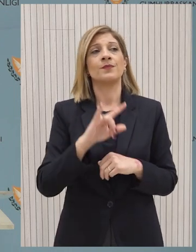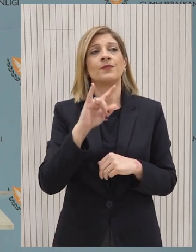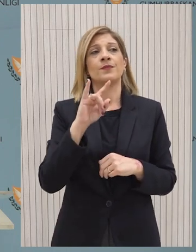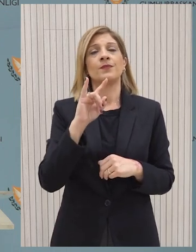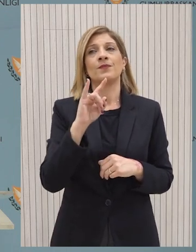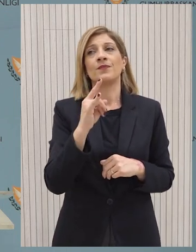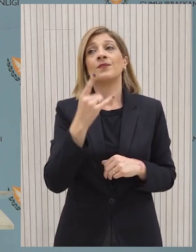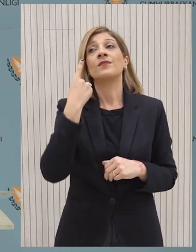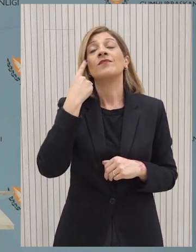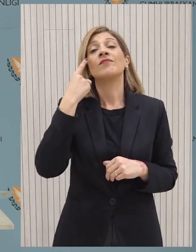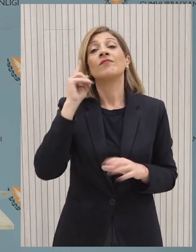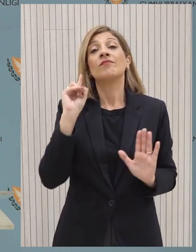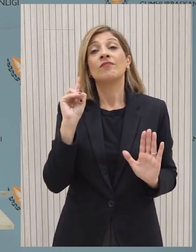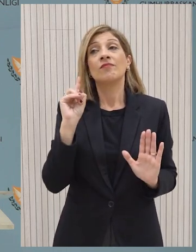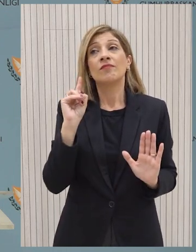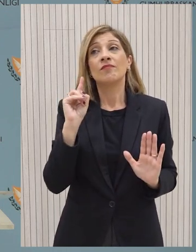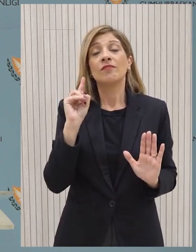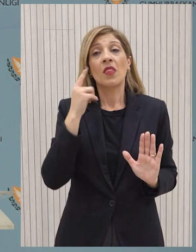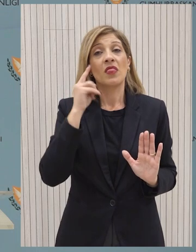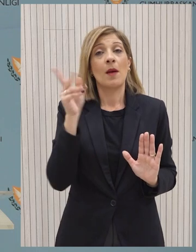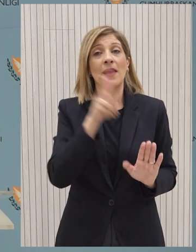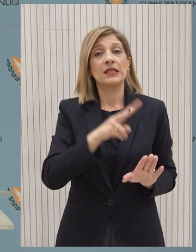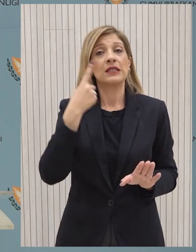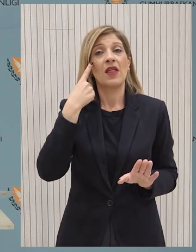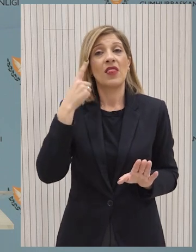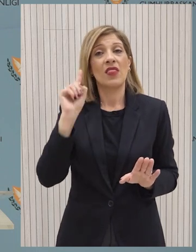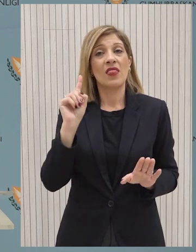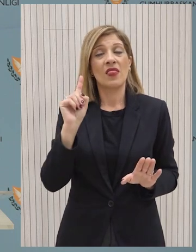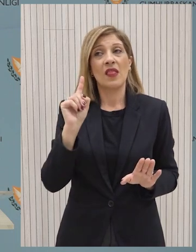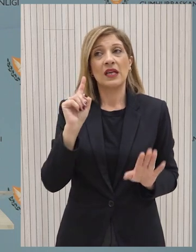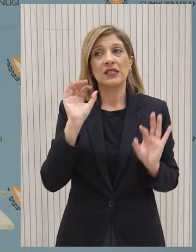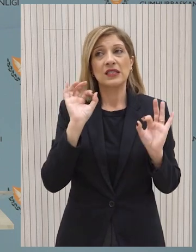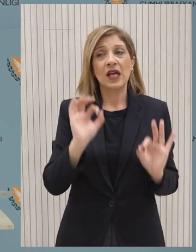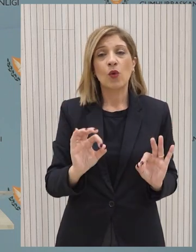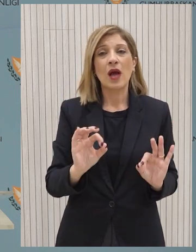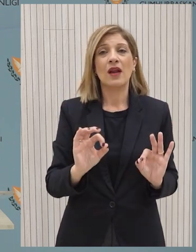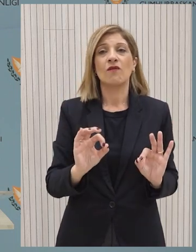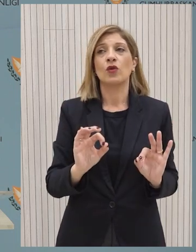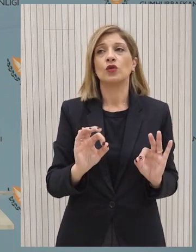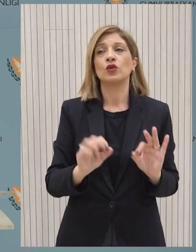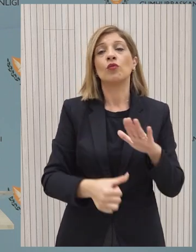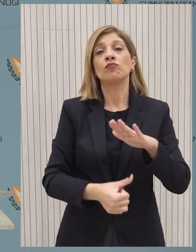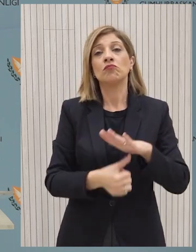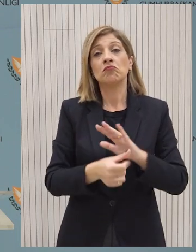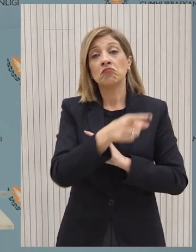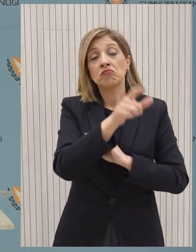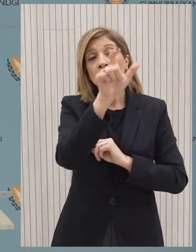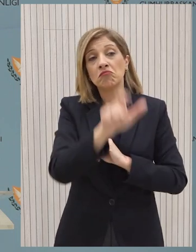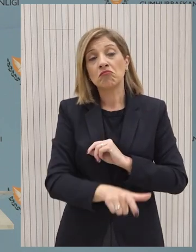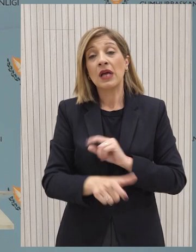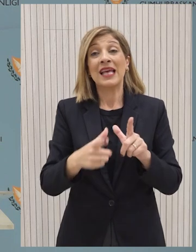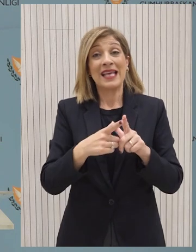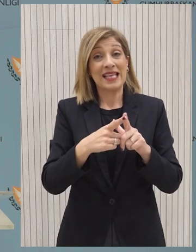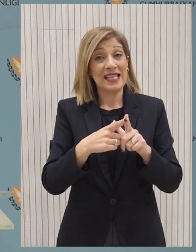Δεν ξέρω αν δεν γνωρίζω, αν δεν έχουν ενδεχομένως ακούσει προσεκτικά τη ζήτηση του Πρόεδρου της Δημοκρατίας. Η στάση της